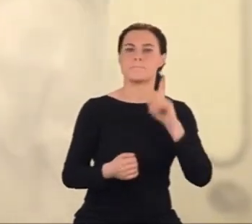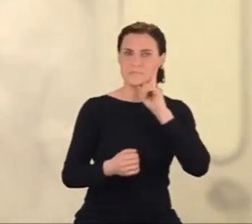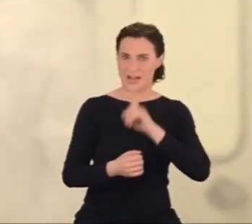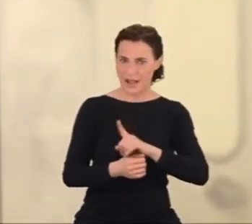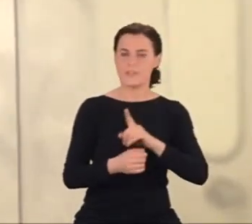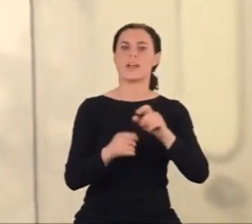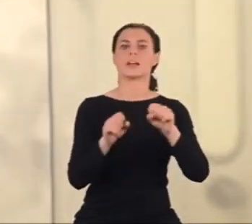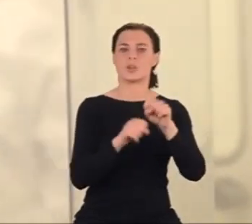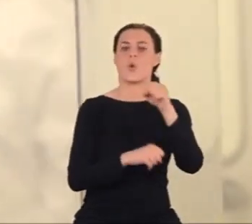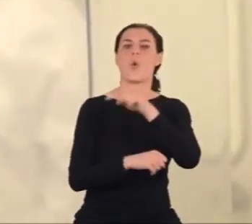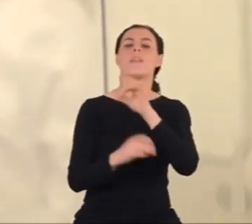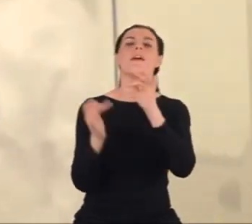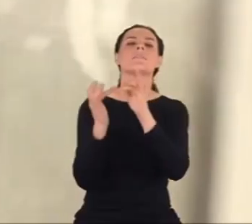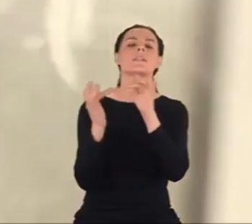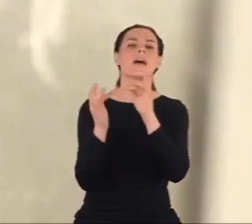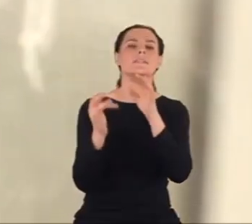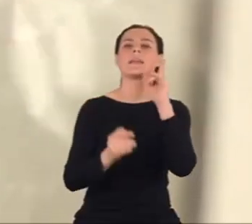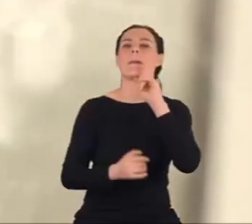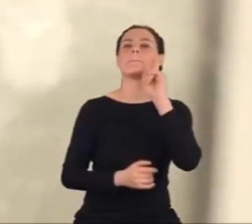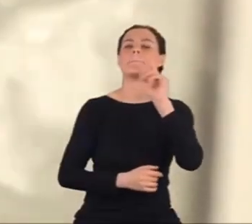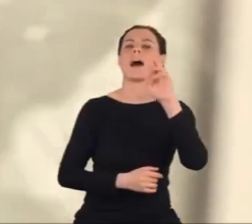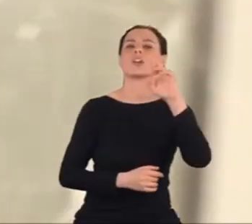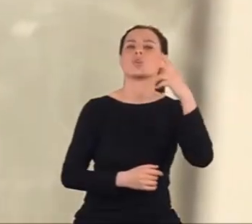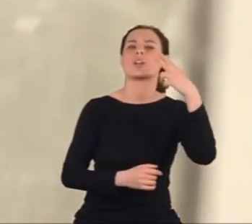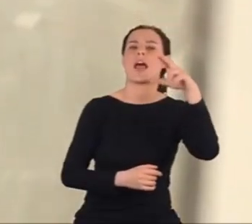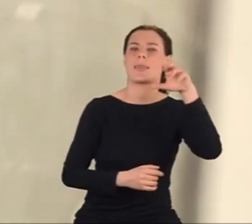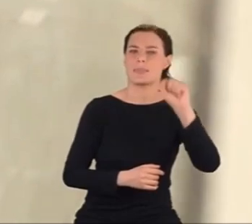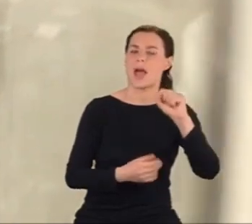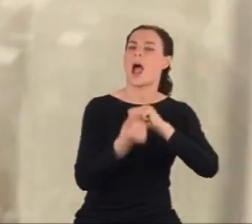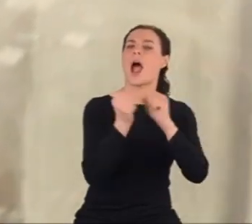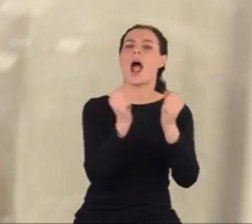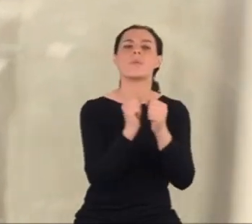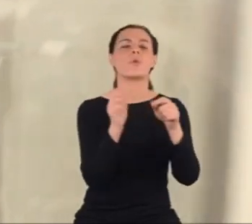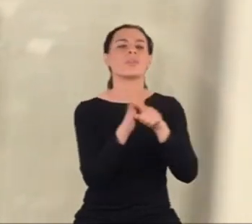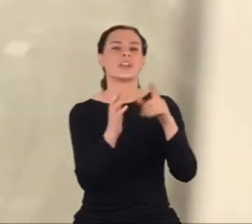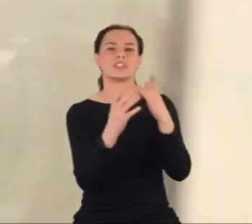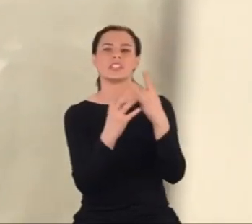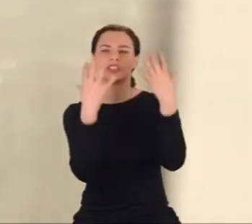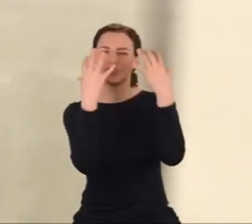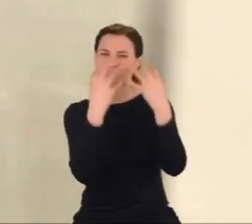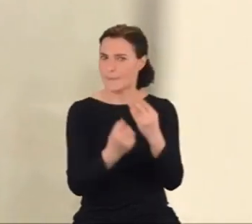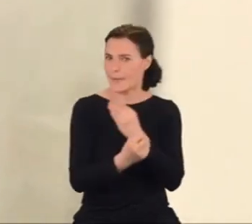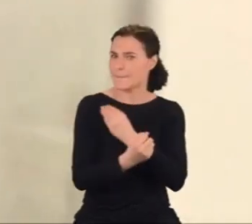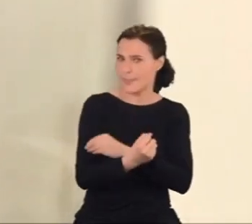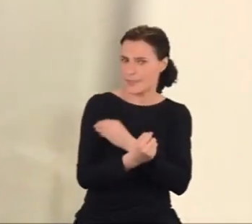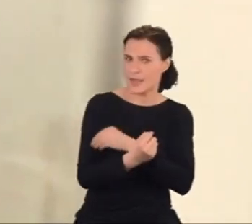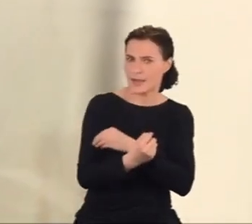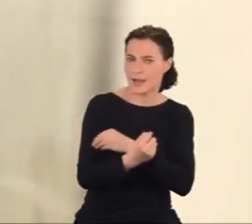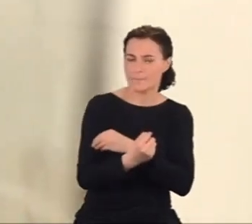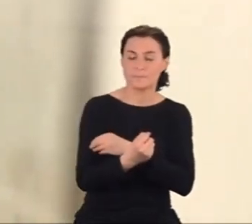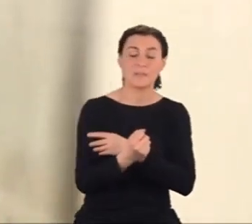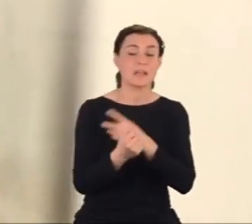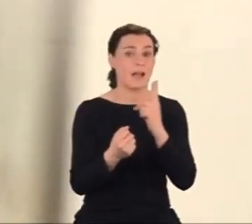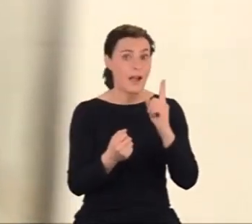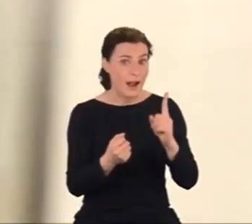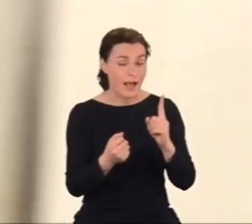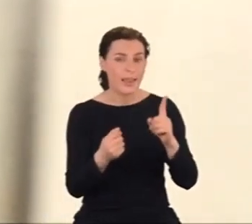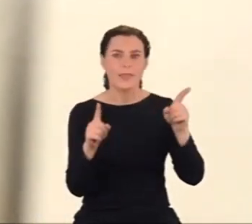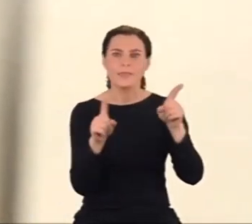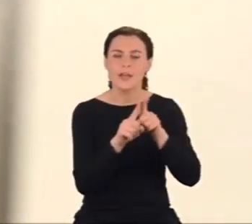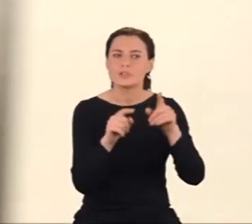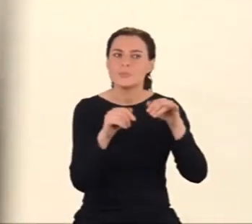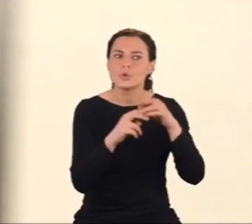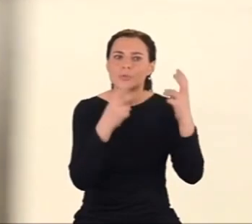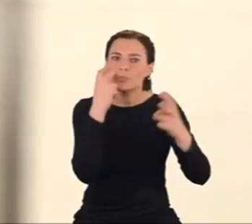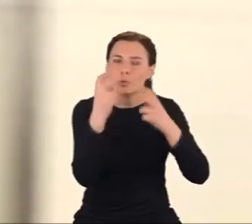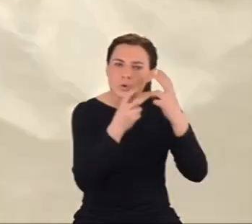Majorany istnieją, a niektóre z nich mogą stanowić tworzywo czarnej materii, ale także, a może przede wszystkim, musielibyśmy szukać nowych praw,